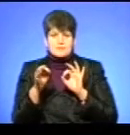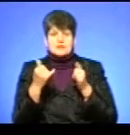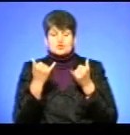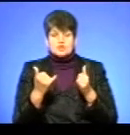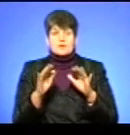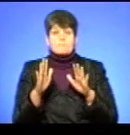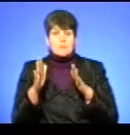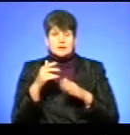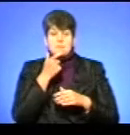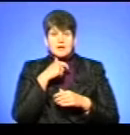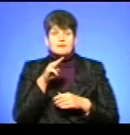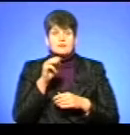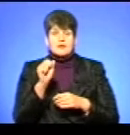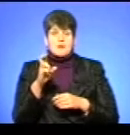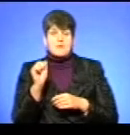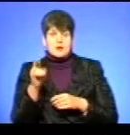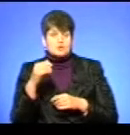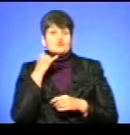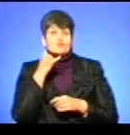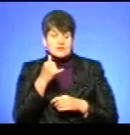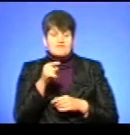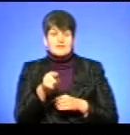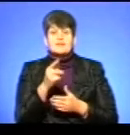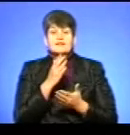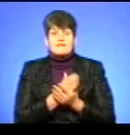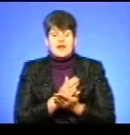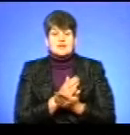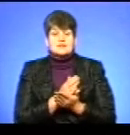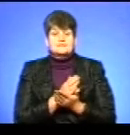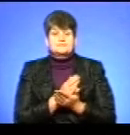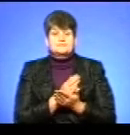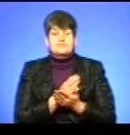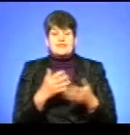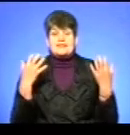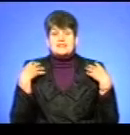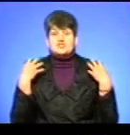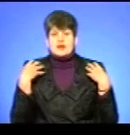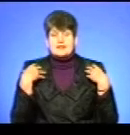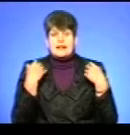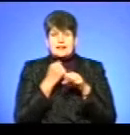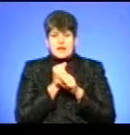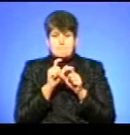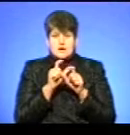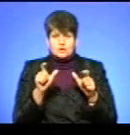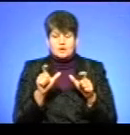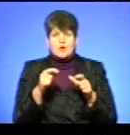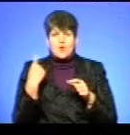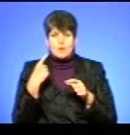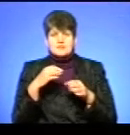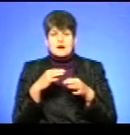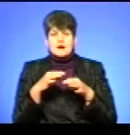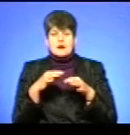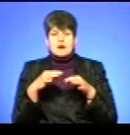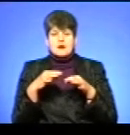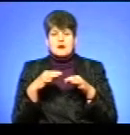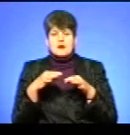сьогоднішній момент пан Табака, який тільки що звонив, він не являється начальником лабораторії облавтодору, яка